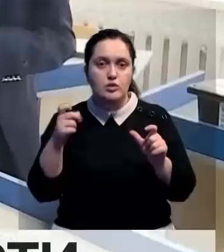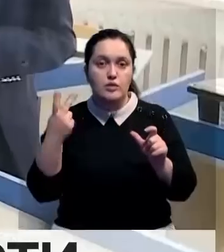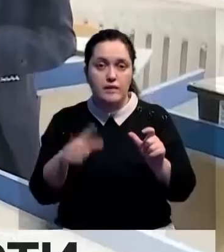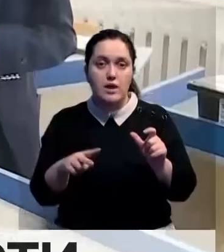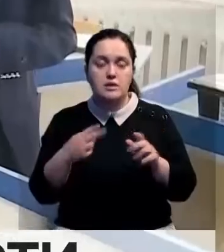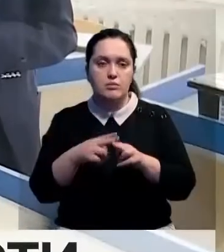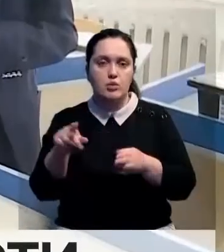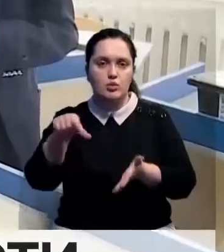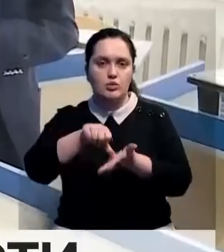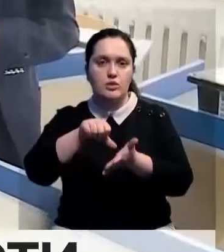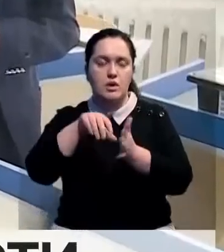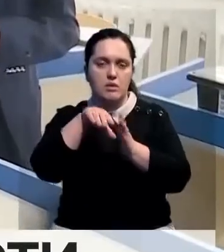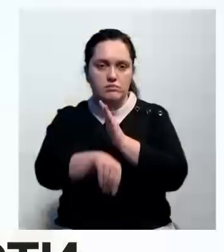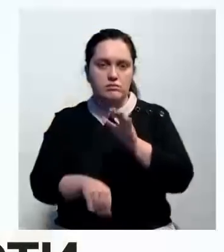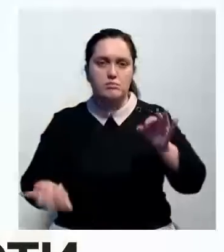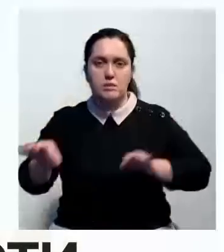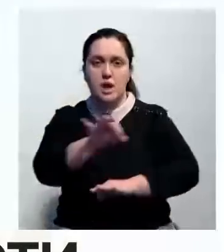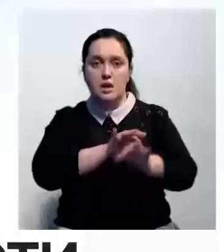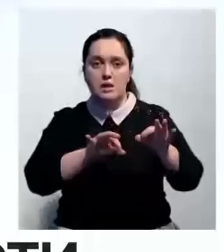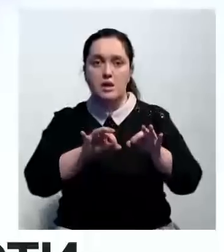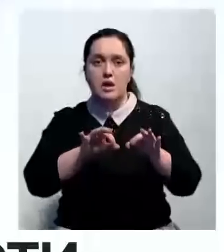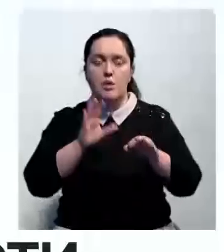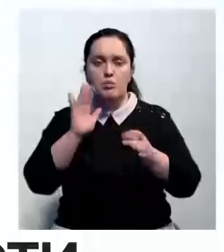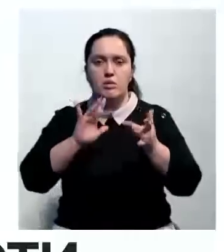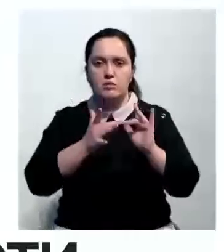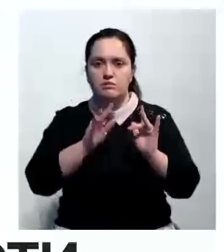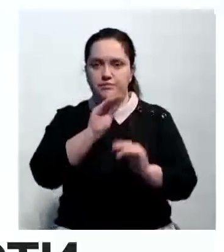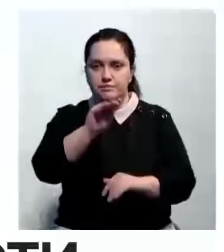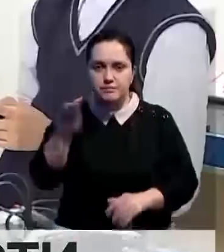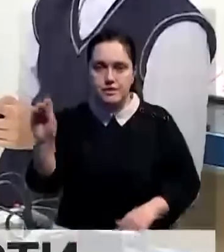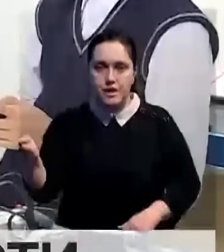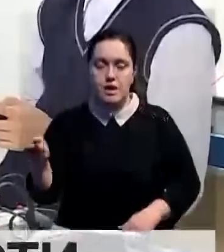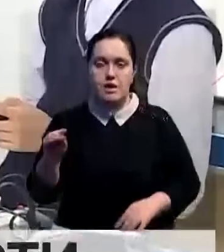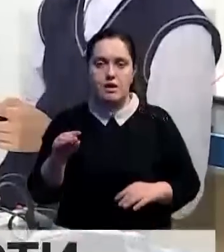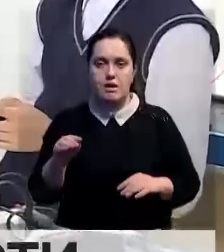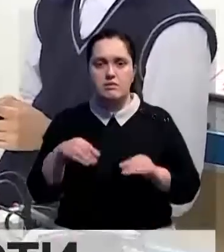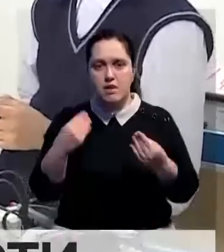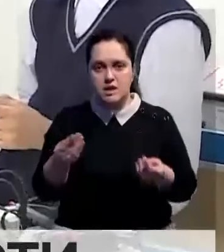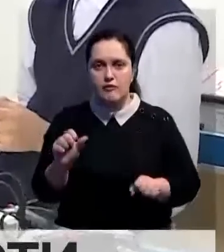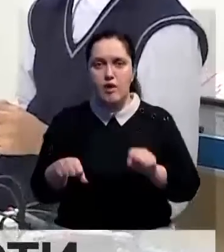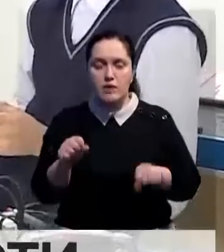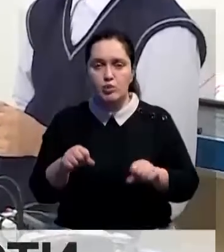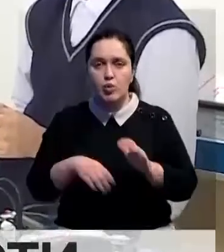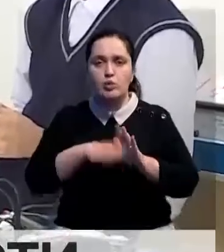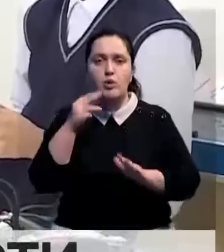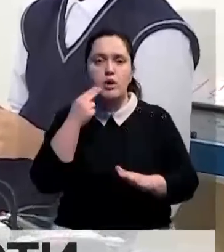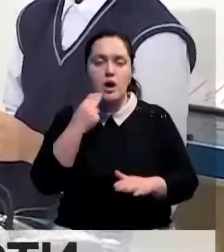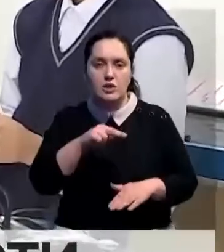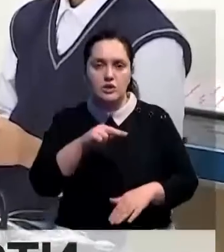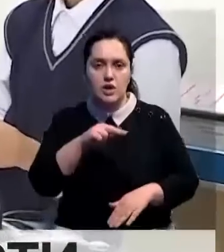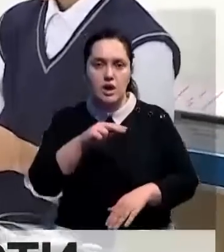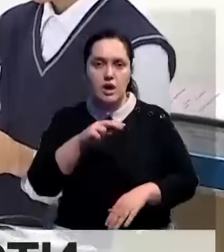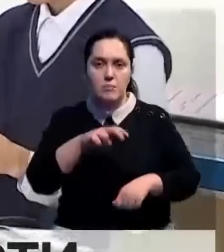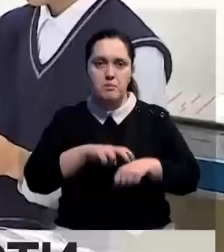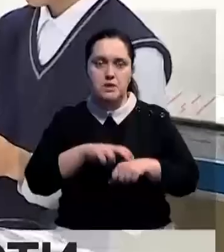из них участвуют в проекте. Чтобы охватить остальные, в села проведут интернет. Это даст возможности повысить качество оказания медицинской